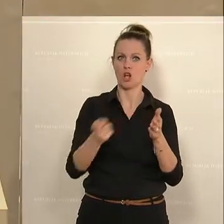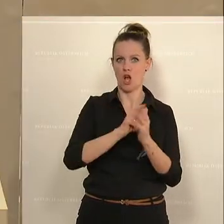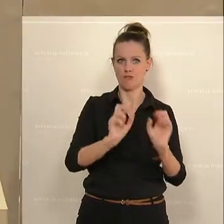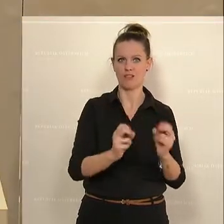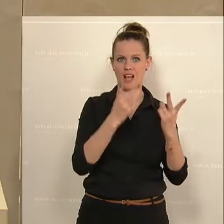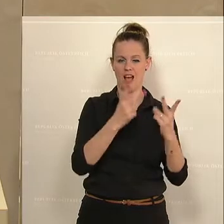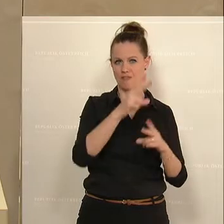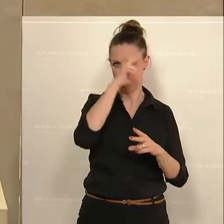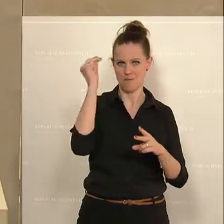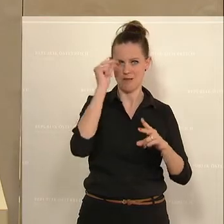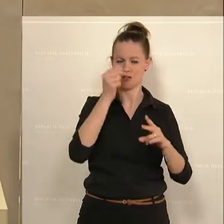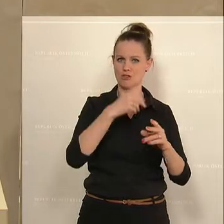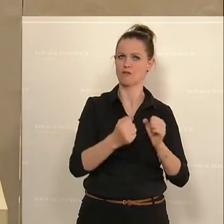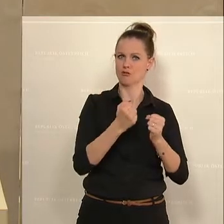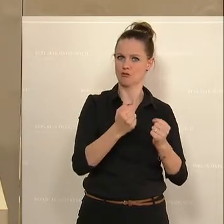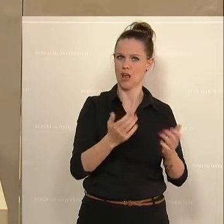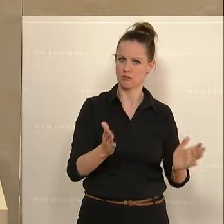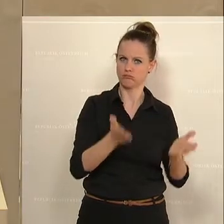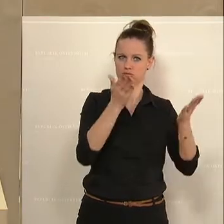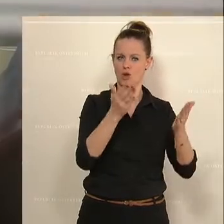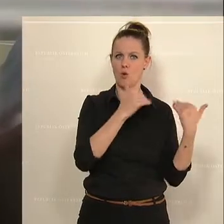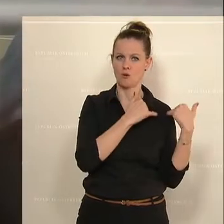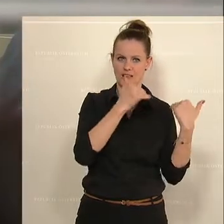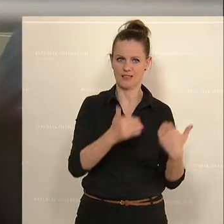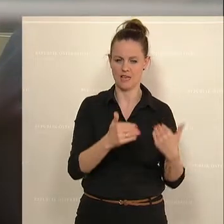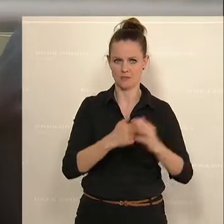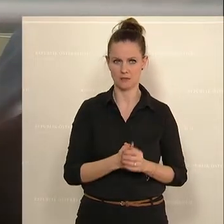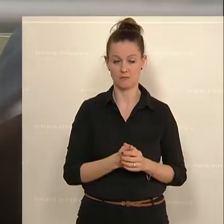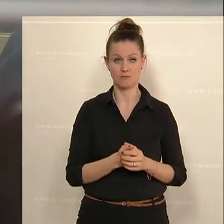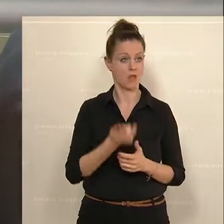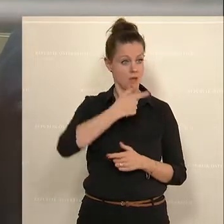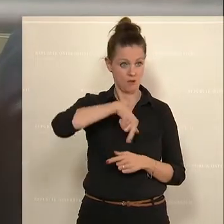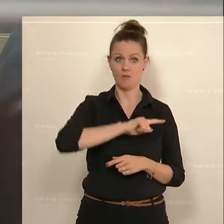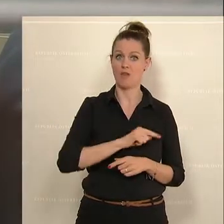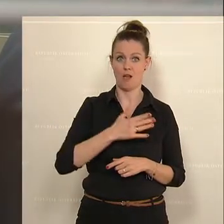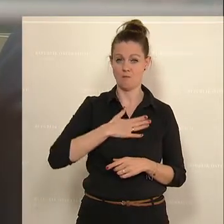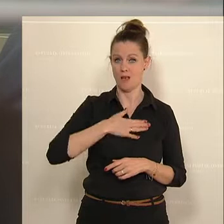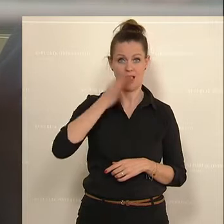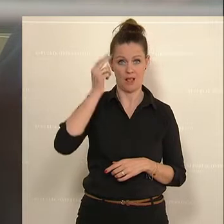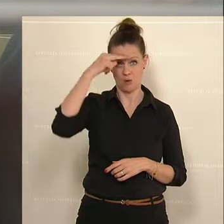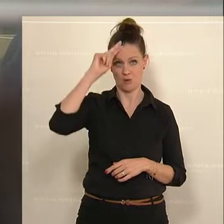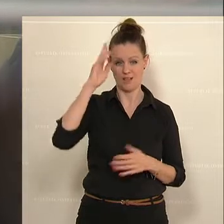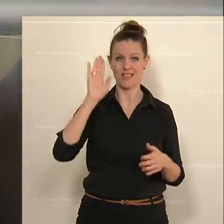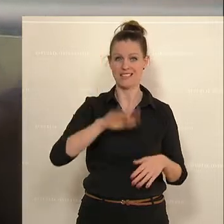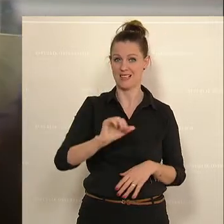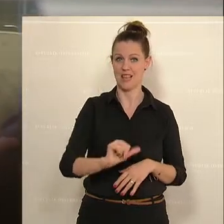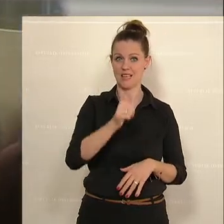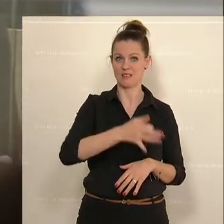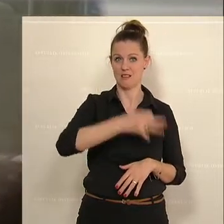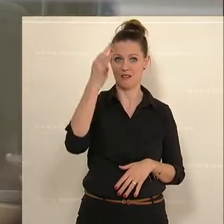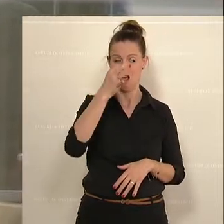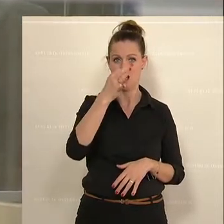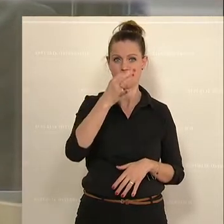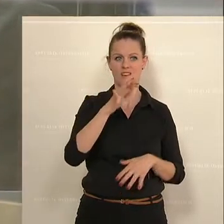der Menschen zu stärken und sie zu entlasten. Und das machen wir, meine Damen und Herren, hier seit dem ersten Tag an, wo die